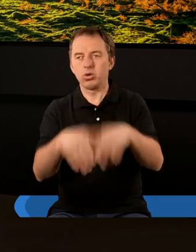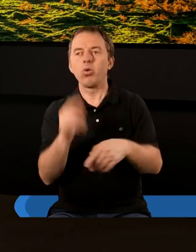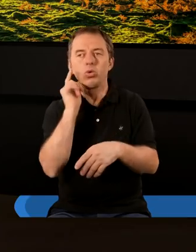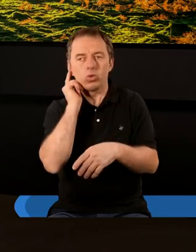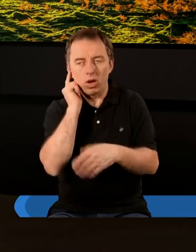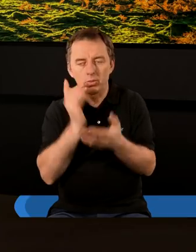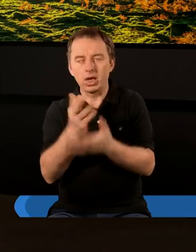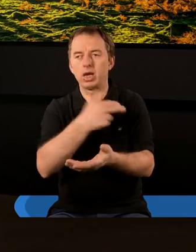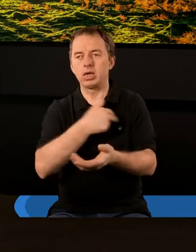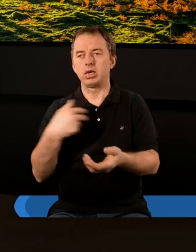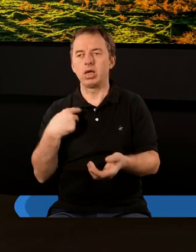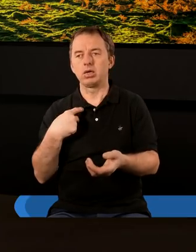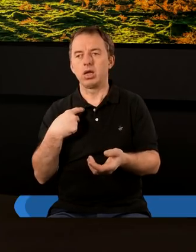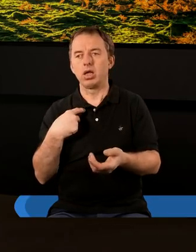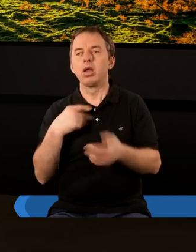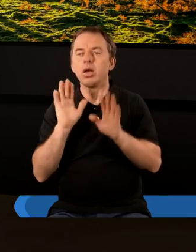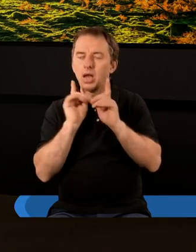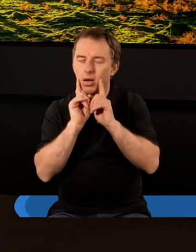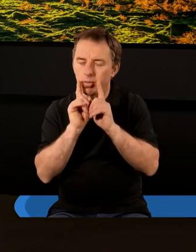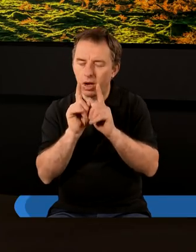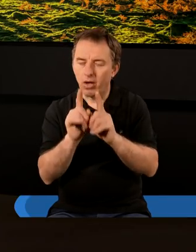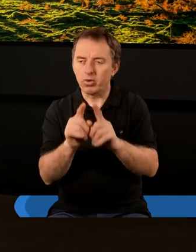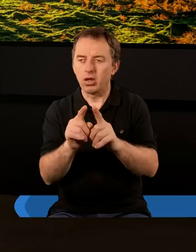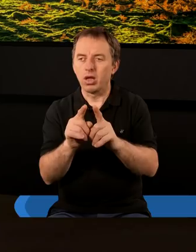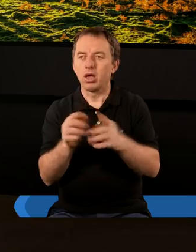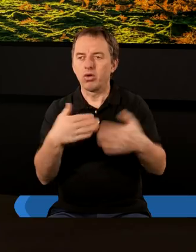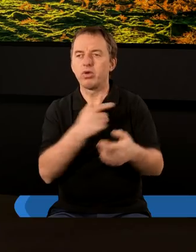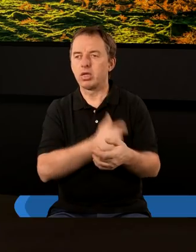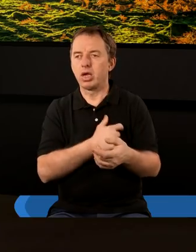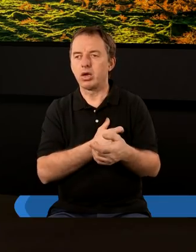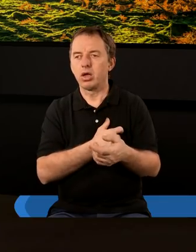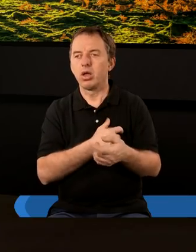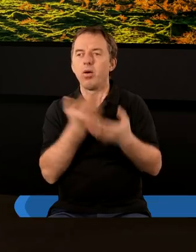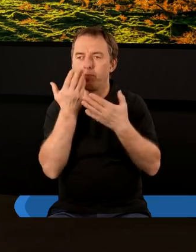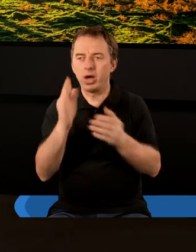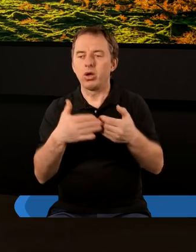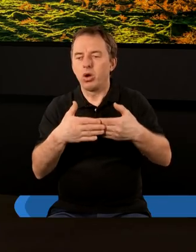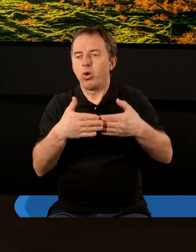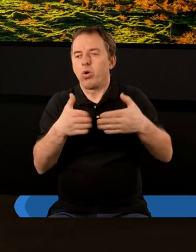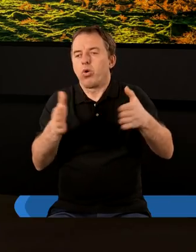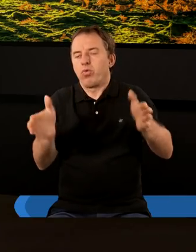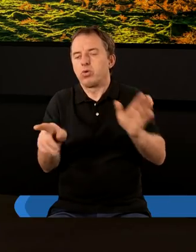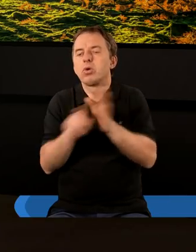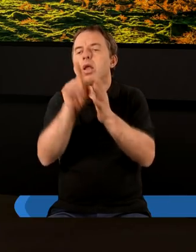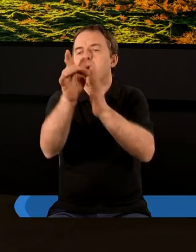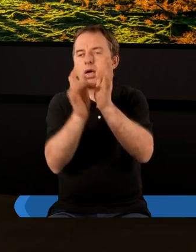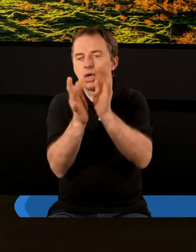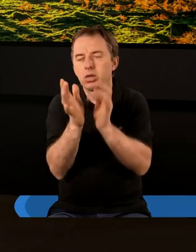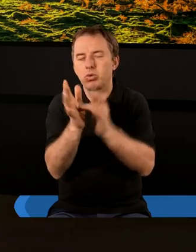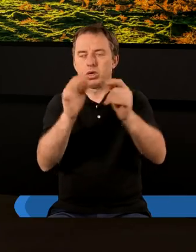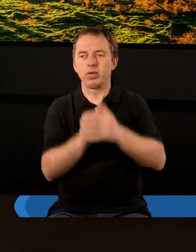zostało usłyszane przez nas ale żeby naprawdę drzwi naszego serca tak bardzo otworzyły się dla Niego